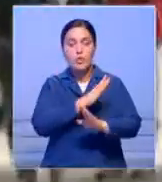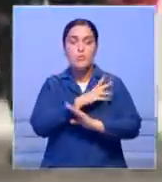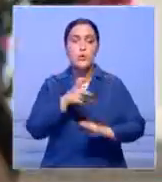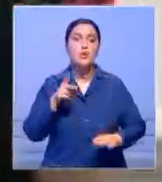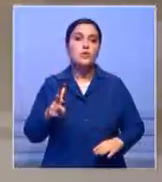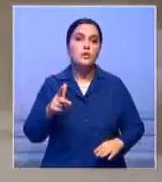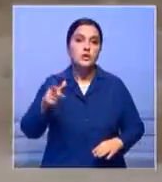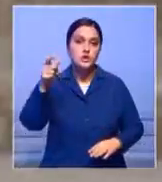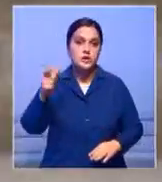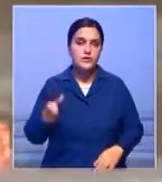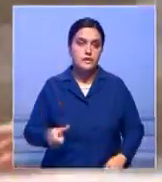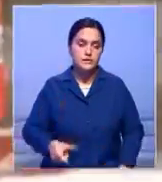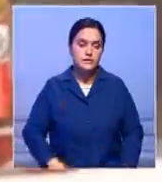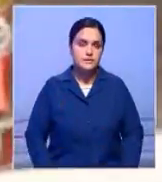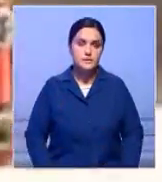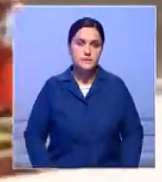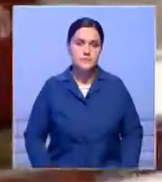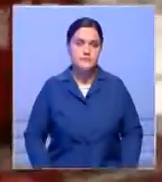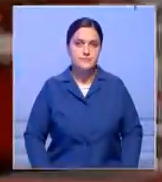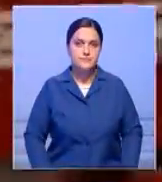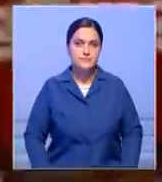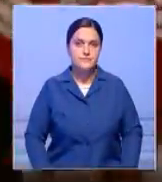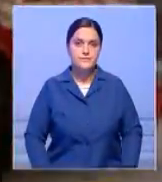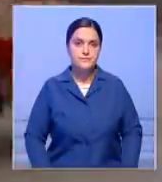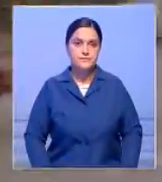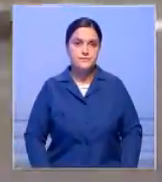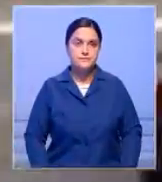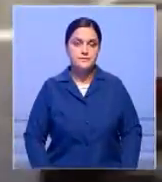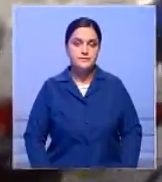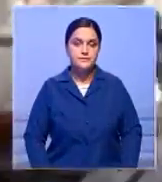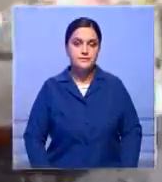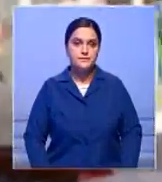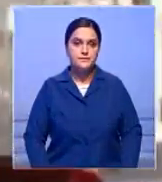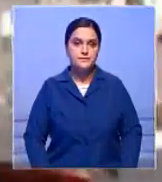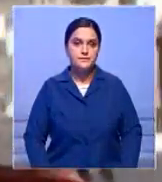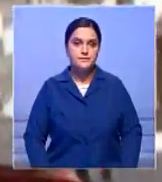человек. Максут Медилканов, Ернат Кашкинов, Хабар, 24. Редактор субтитров.Семкин Корректор А